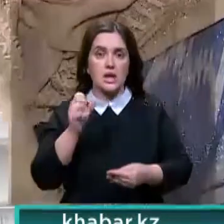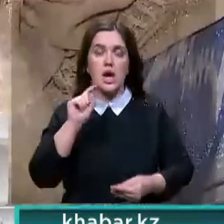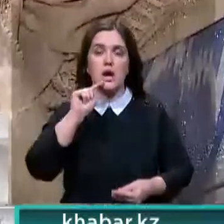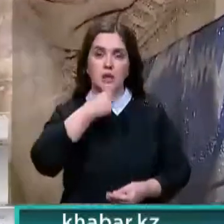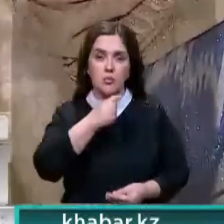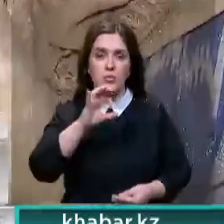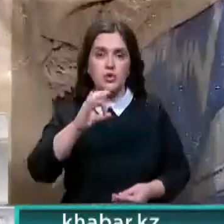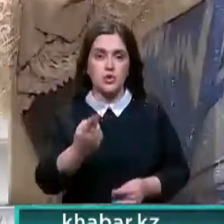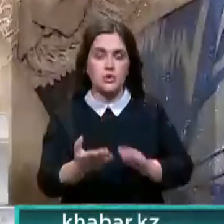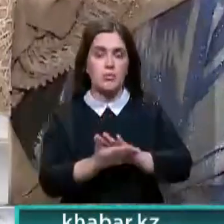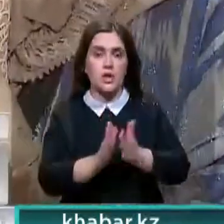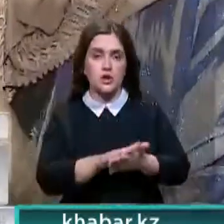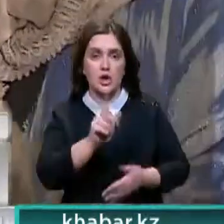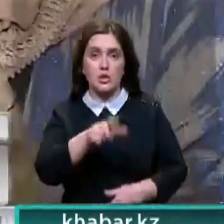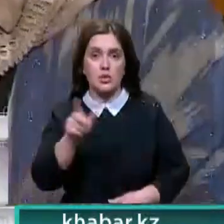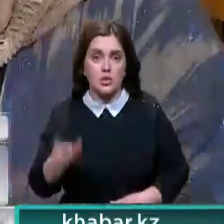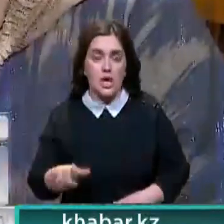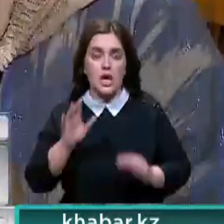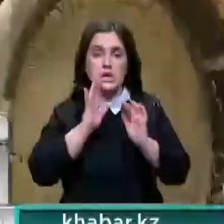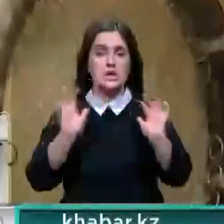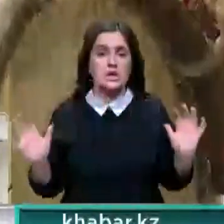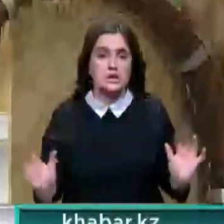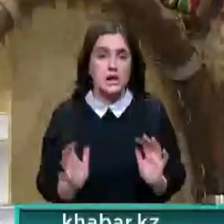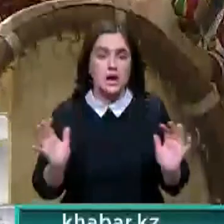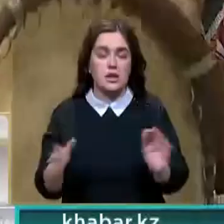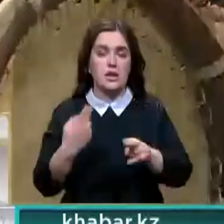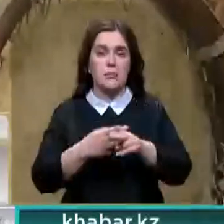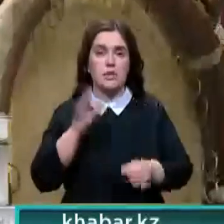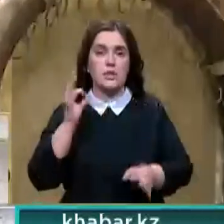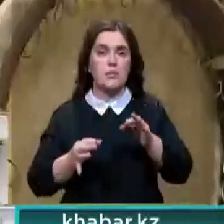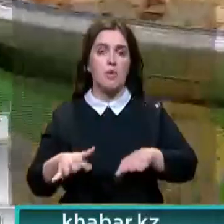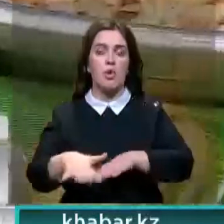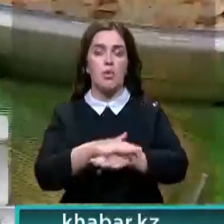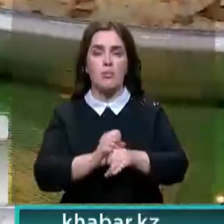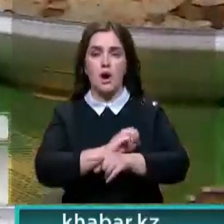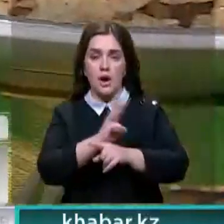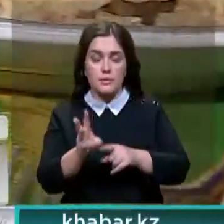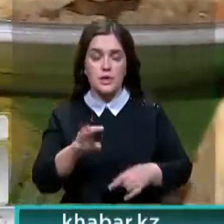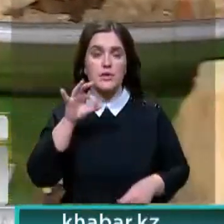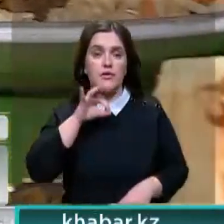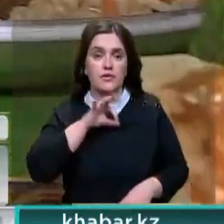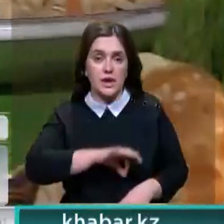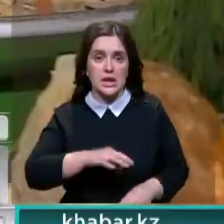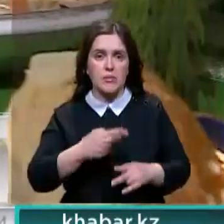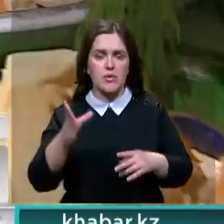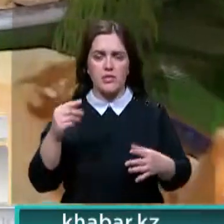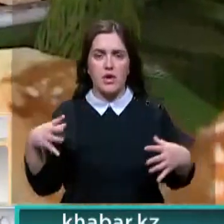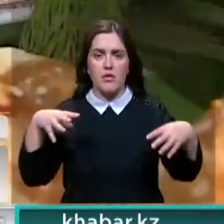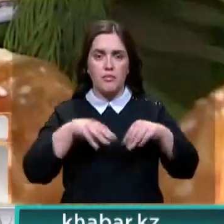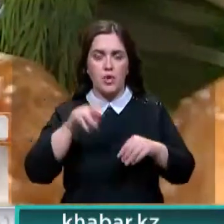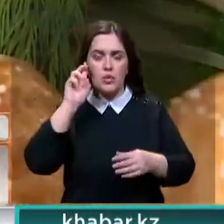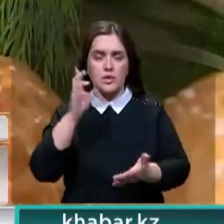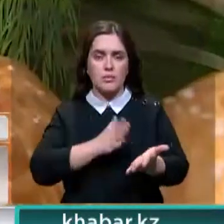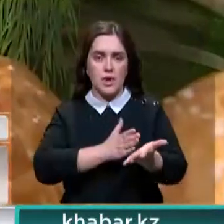социальное положение людей, и поэтому сохранение стабильности общества обеспечит лишь эффективная инклюзивная госполитика,